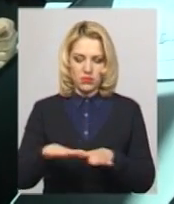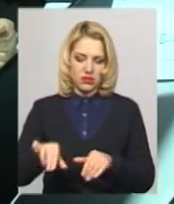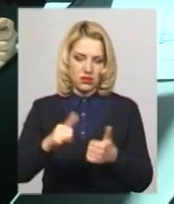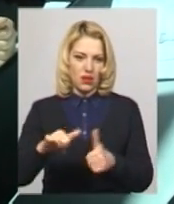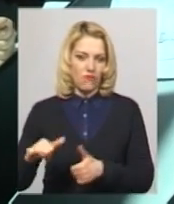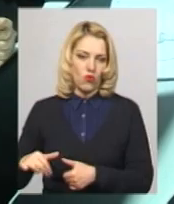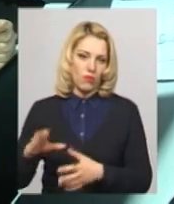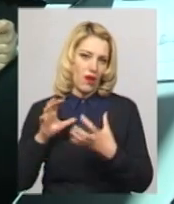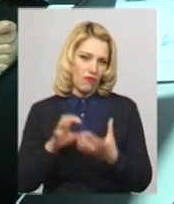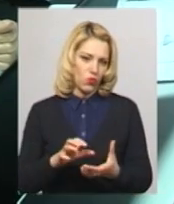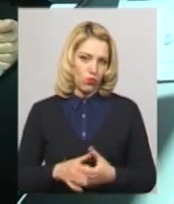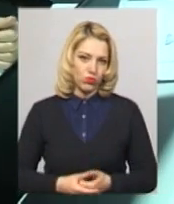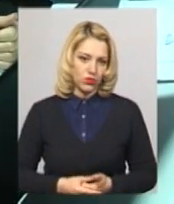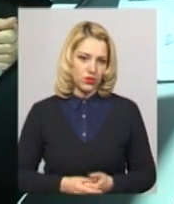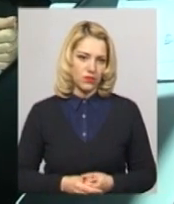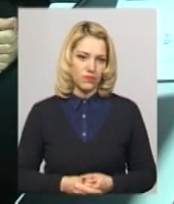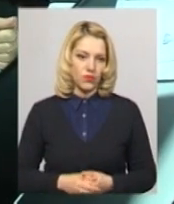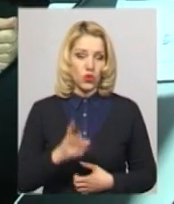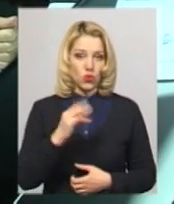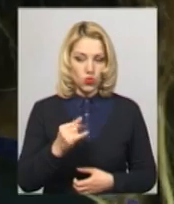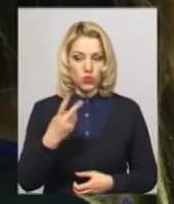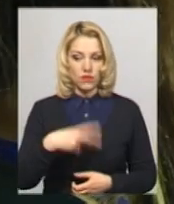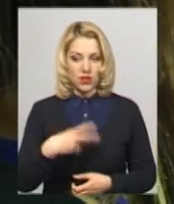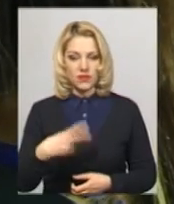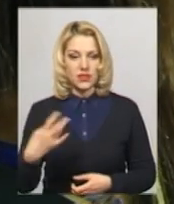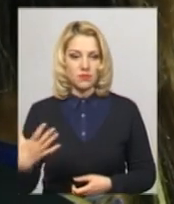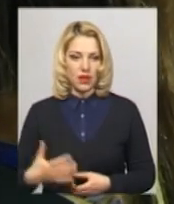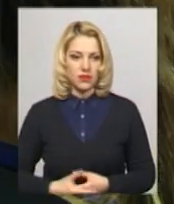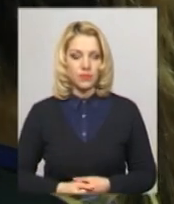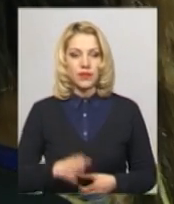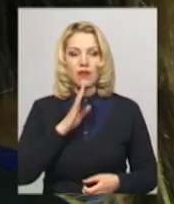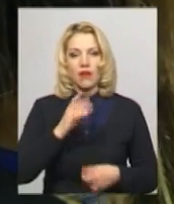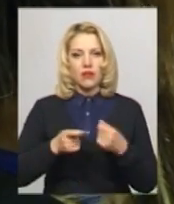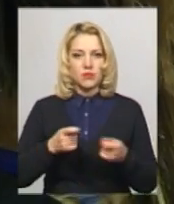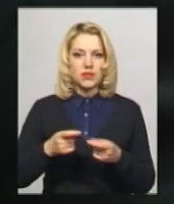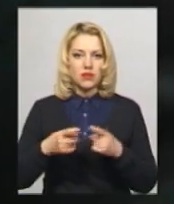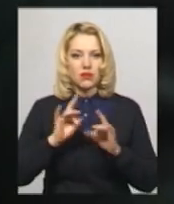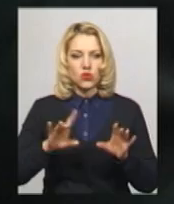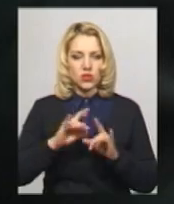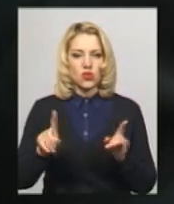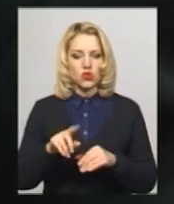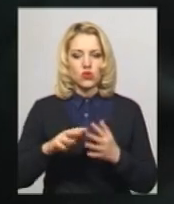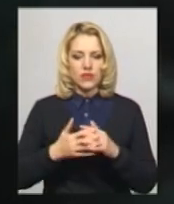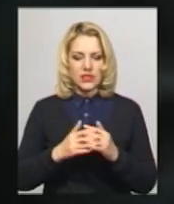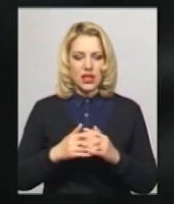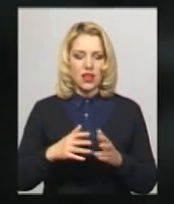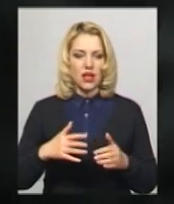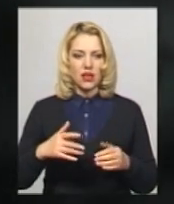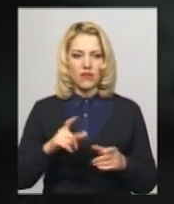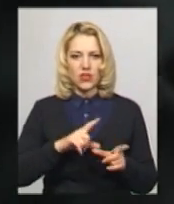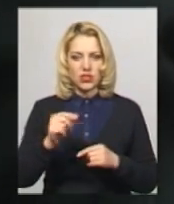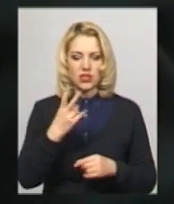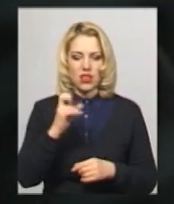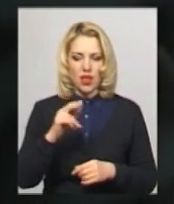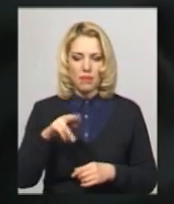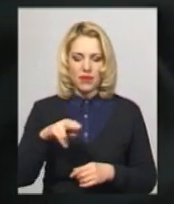автобусом. Ну, 20-25. Адміністратор Оксана Добровольська каже, зазвичай у села громади ЦНАП в'їжджає двічі на